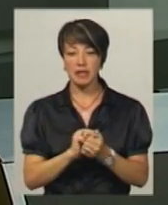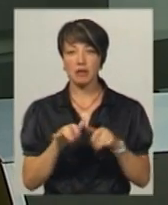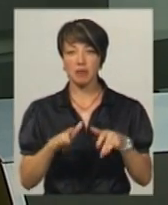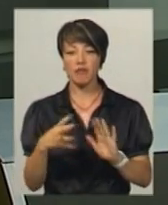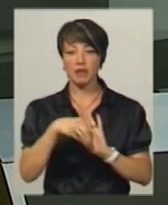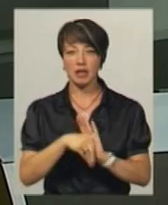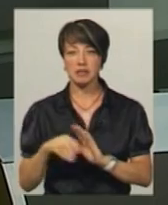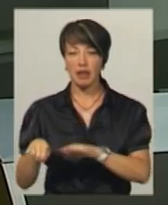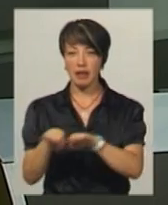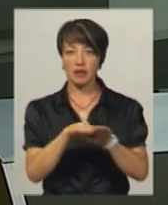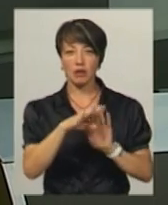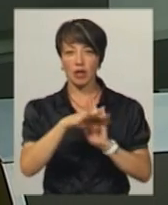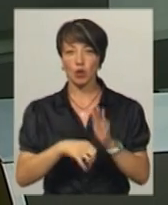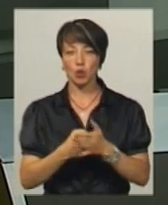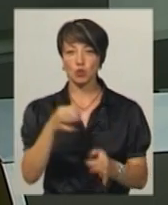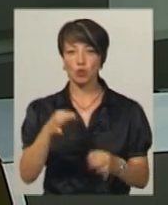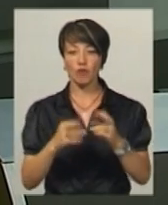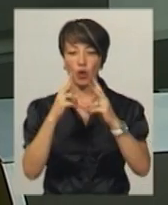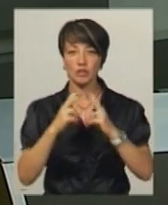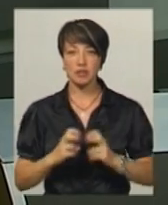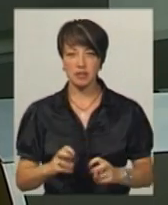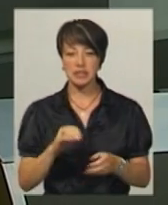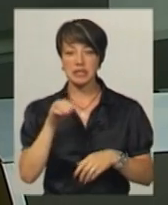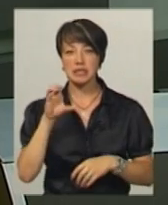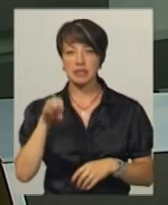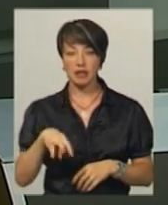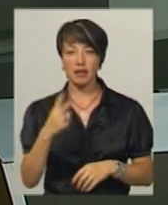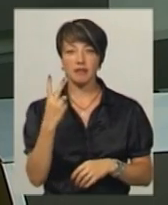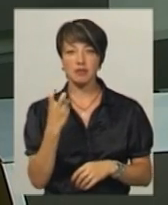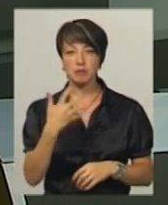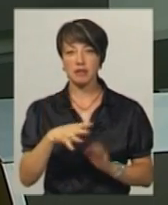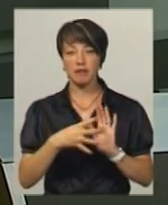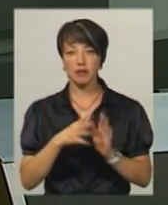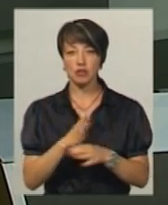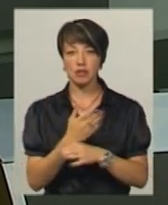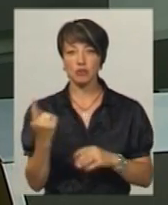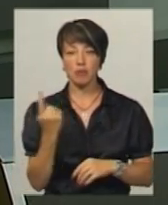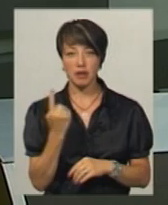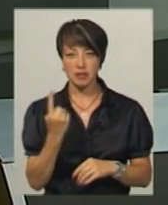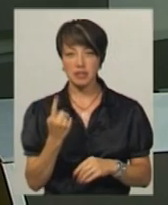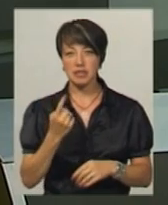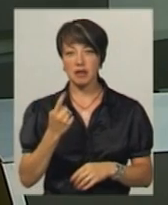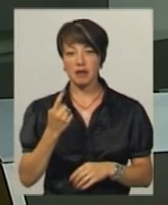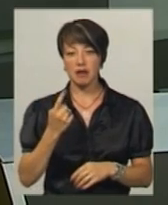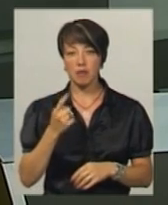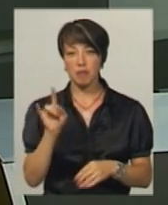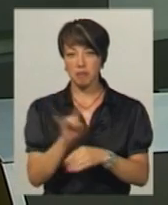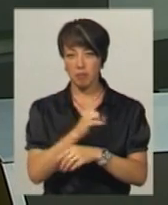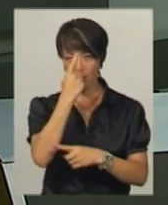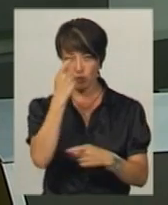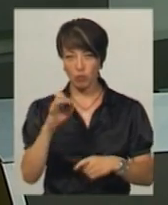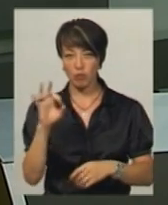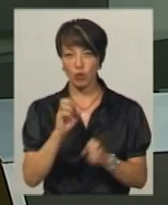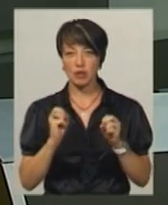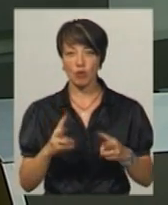внесені до єдиного реєстру досудових розслідувань. За статтею 259 частиною 1 завідомо неправдиве повідомлення